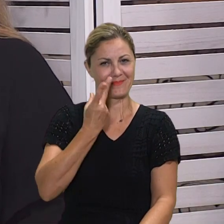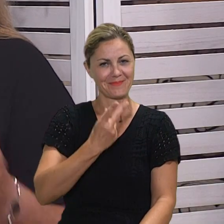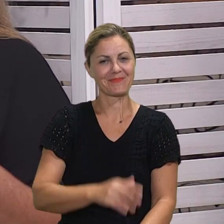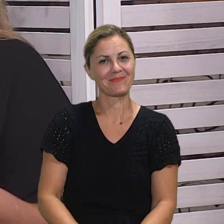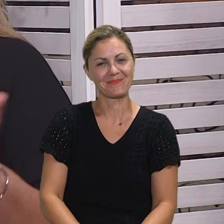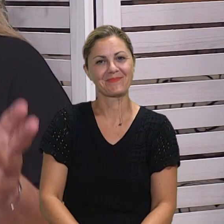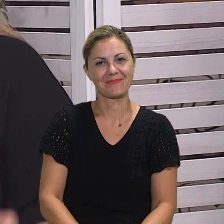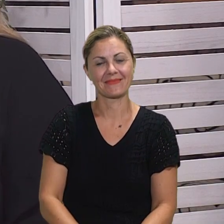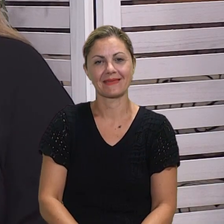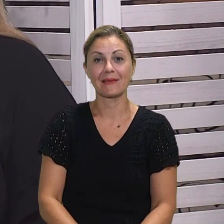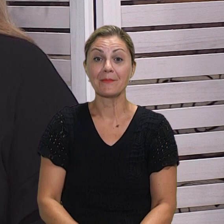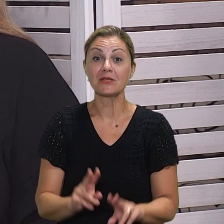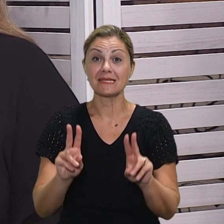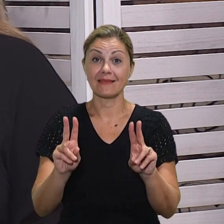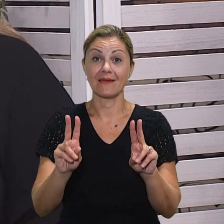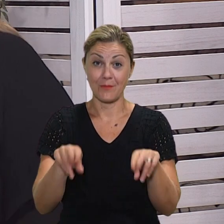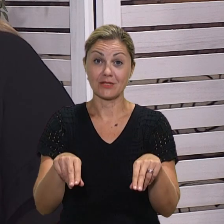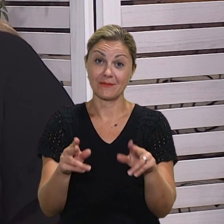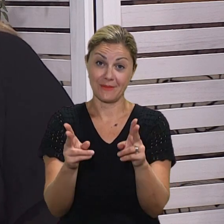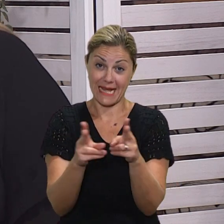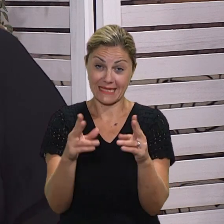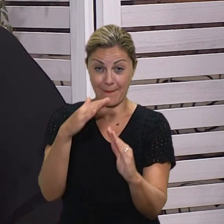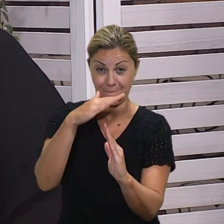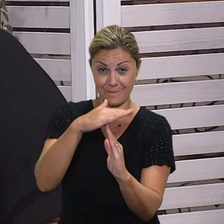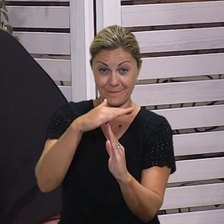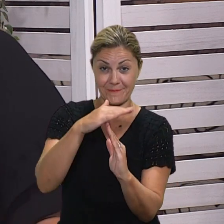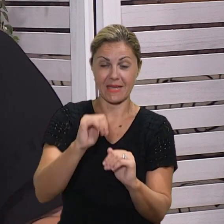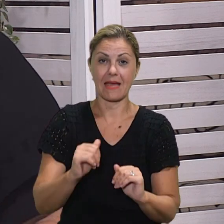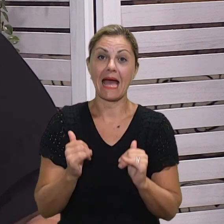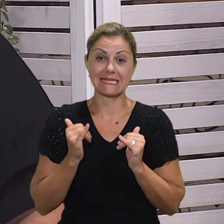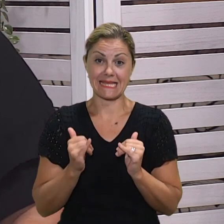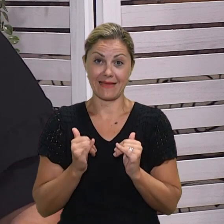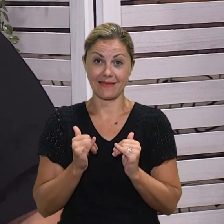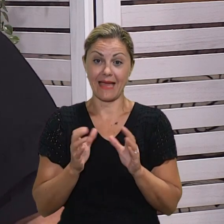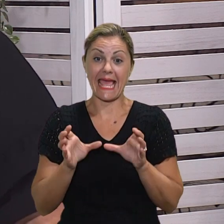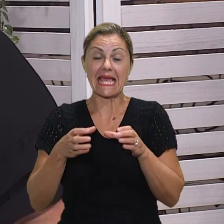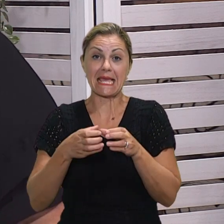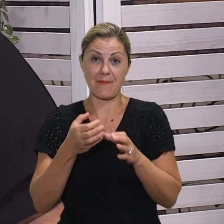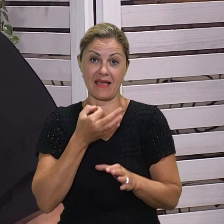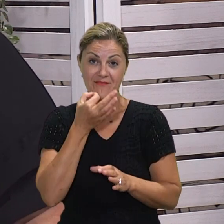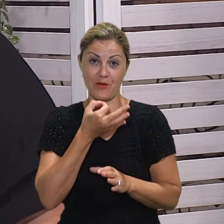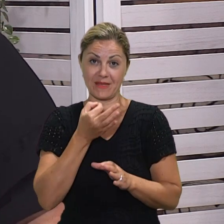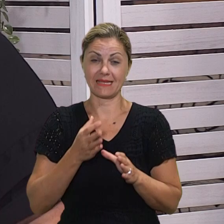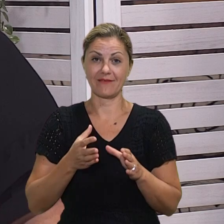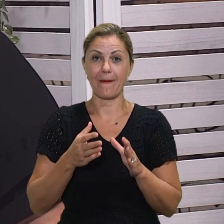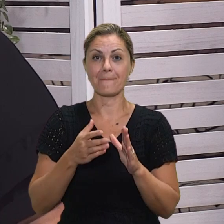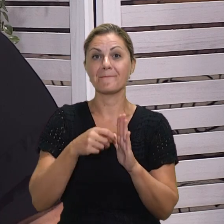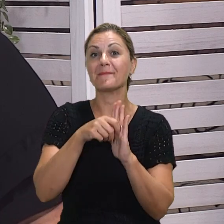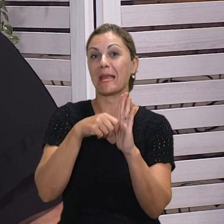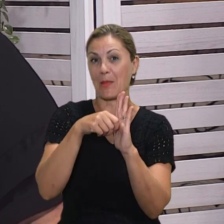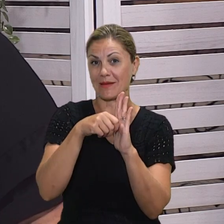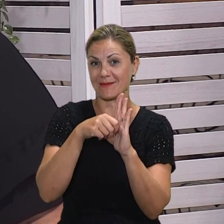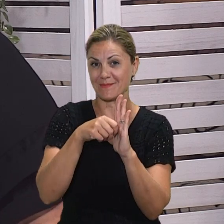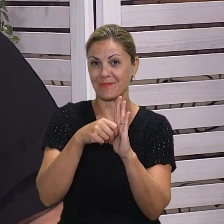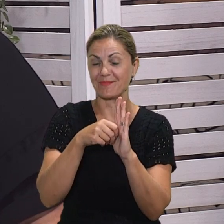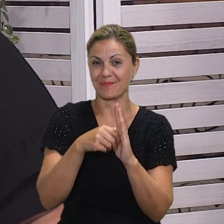A mi ćemo sa ovom predstavom i napraviti kratku pauzu. Na ime poštovani gledatelji, za nas je naša ekipa informativnog programa Televizija Dalmacija pripremljena nam